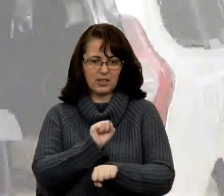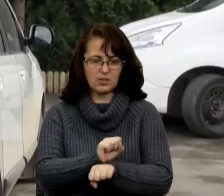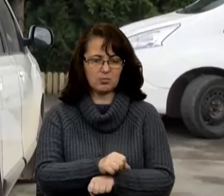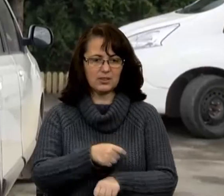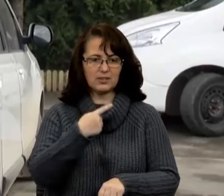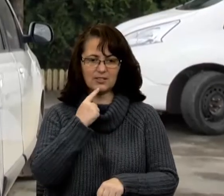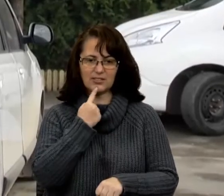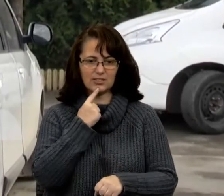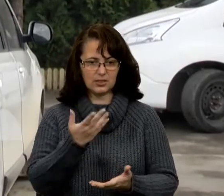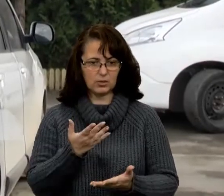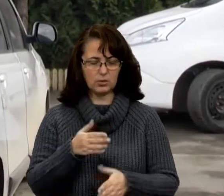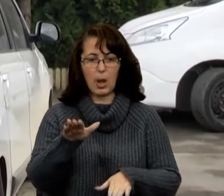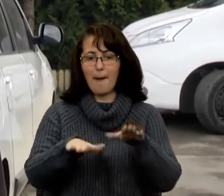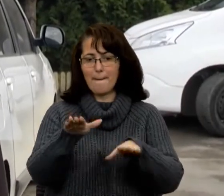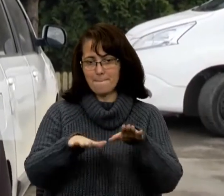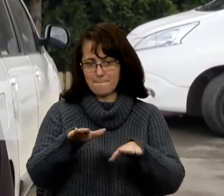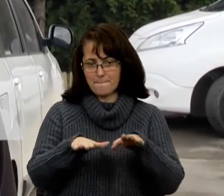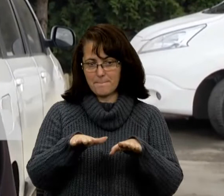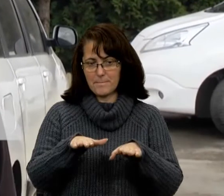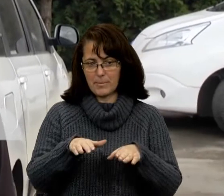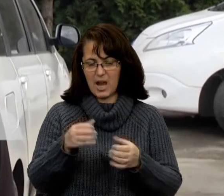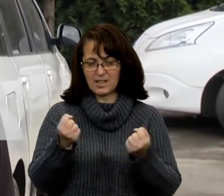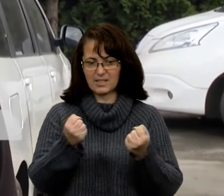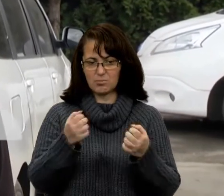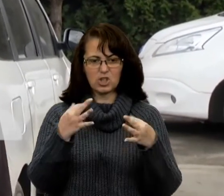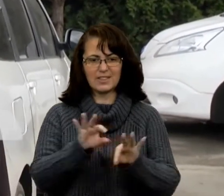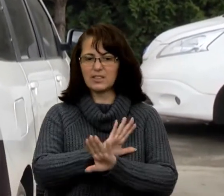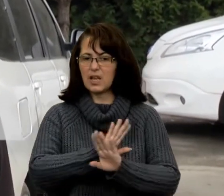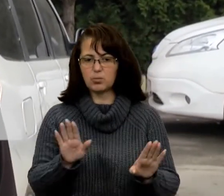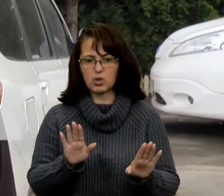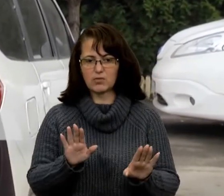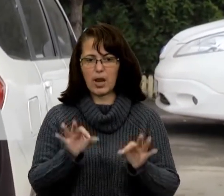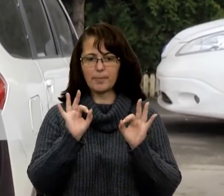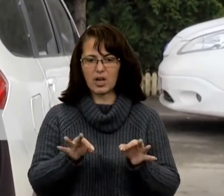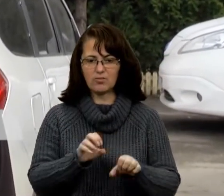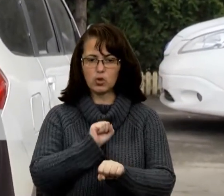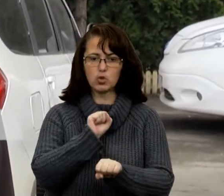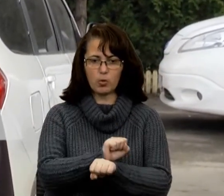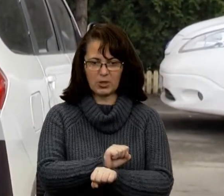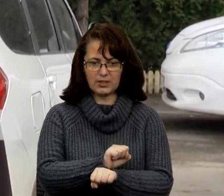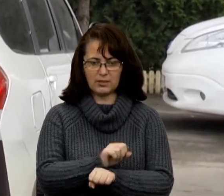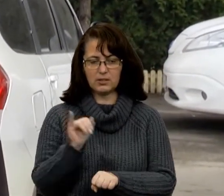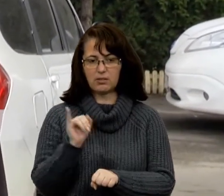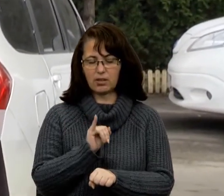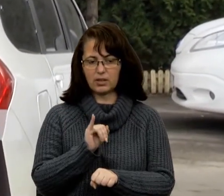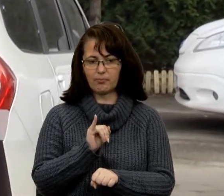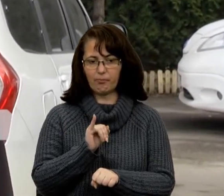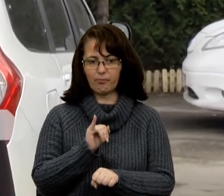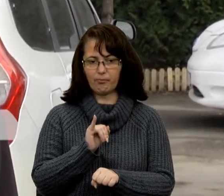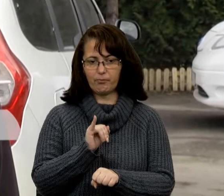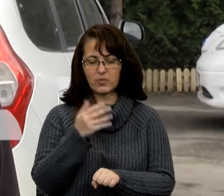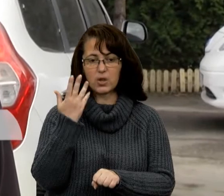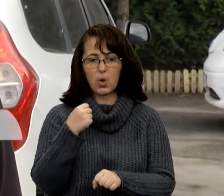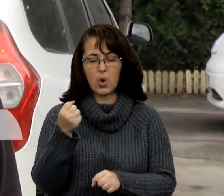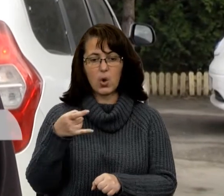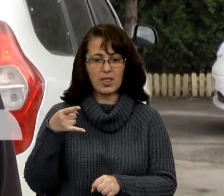ніж має бути. Маса машини не дозволяє правильно зупинитися. І коли